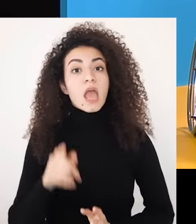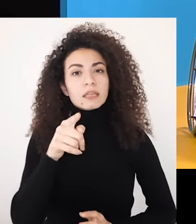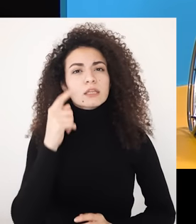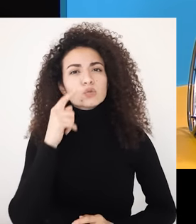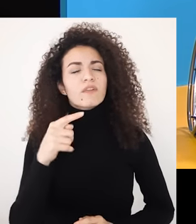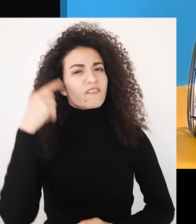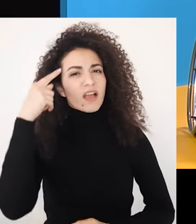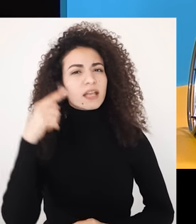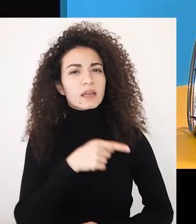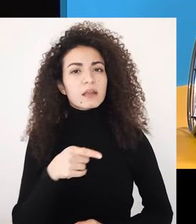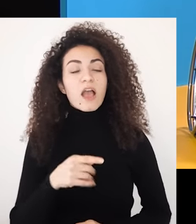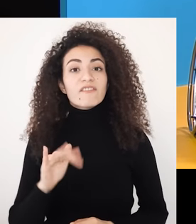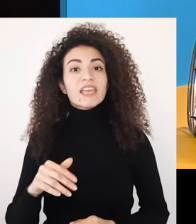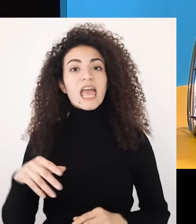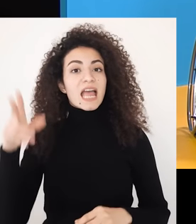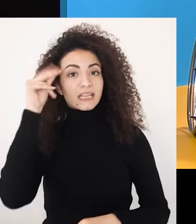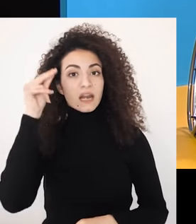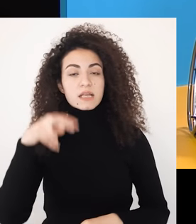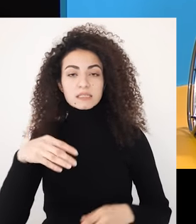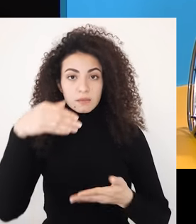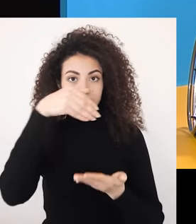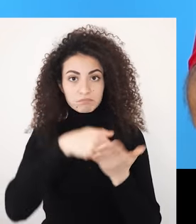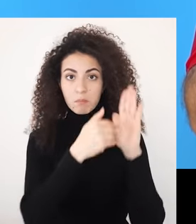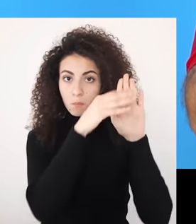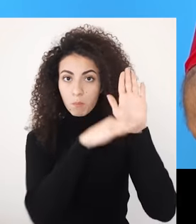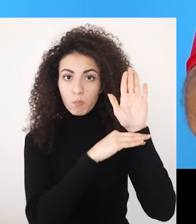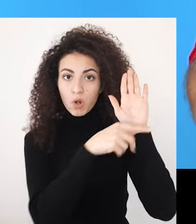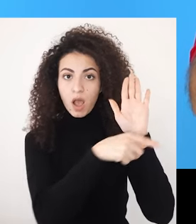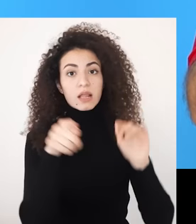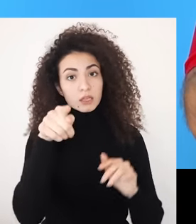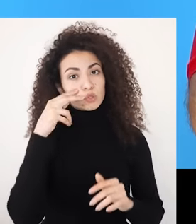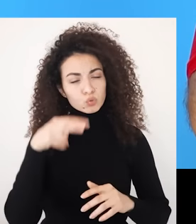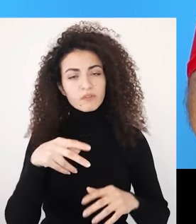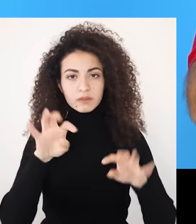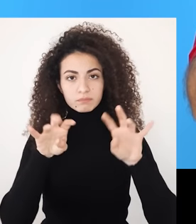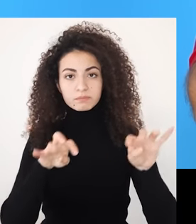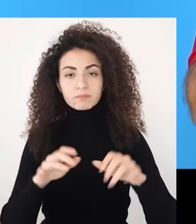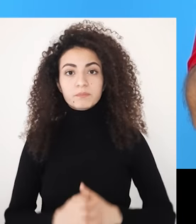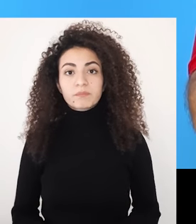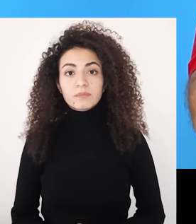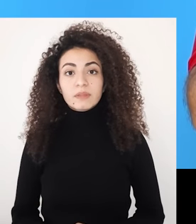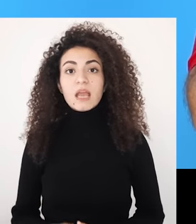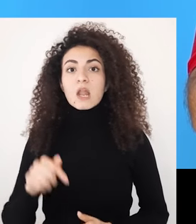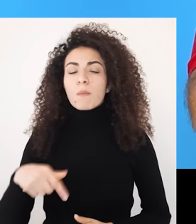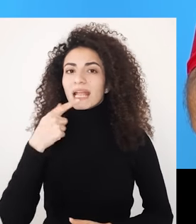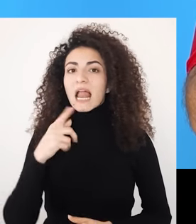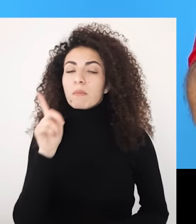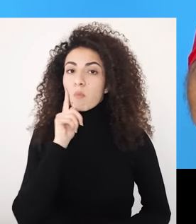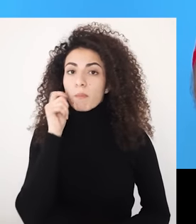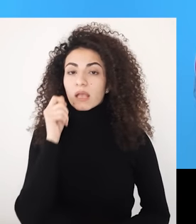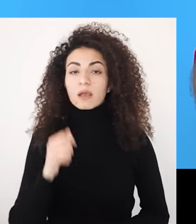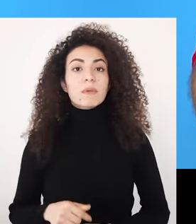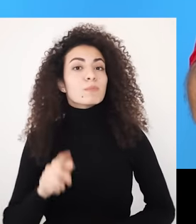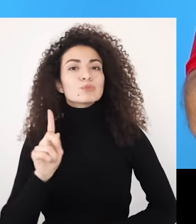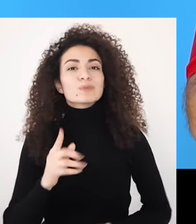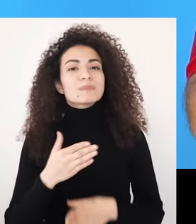فيها وتقييمها من خلال الدراسة موجودة بالملحق بما أنه تحدثنا اليوم على الأهل فبيهمني وضح أنه الهدف مش